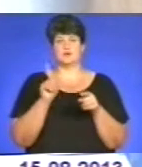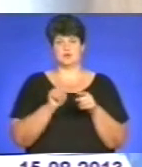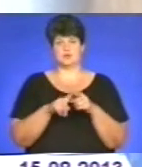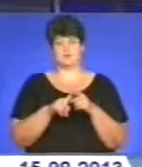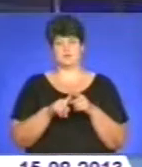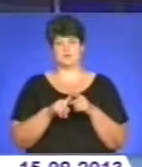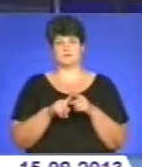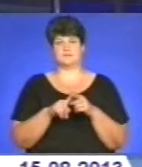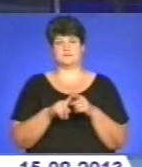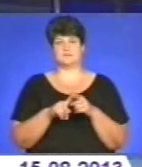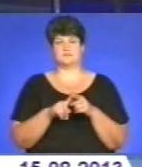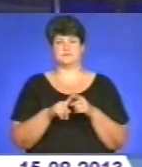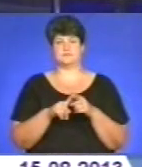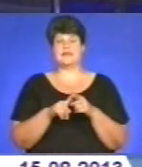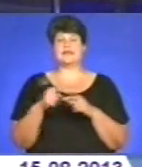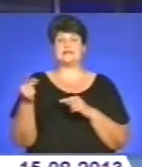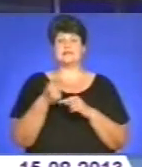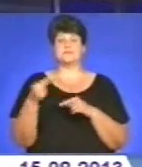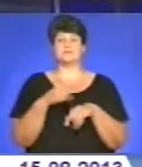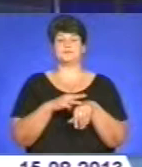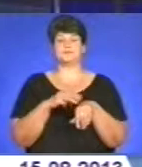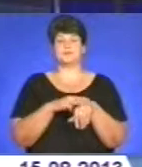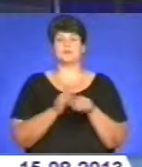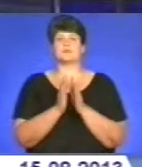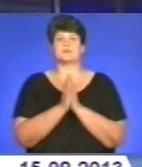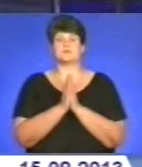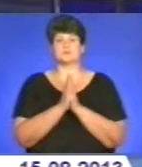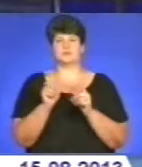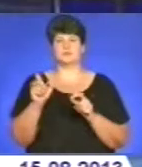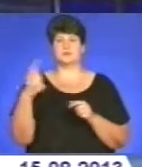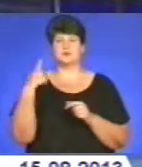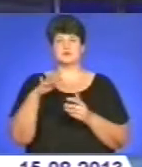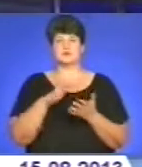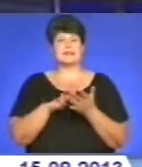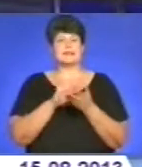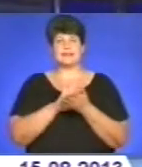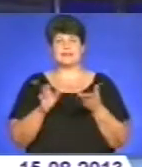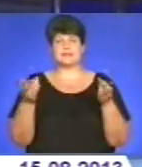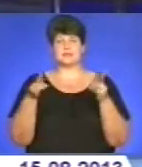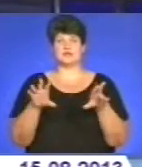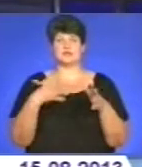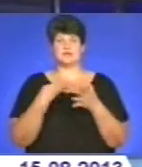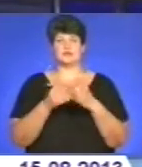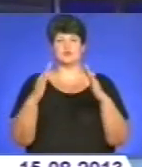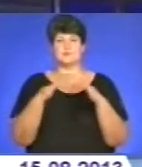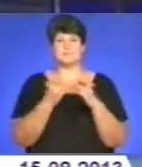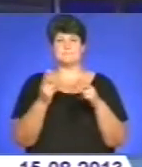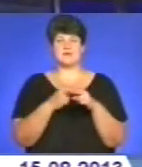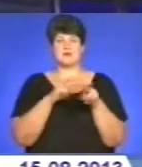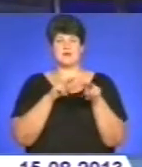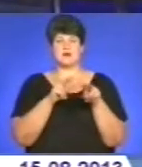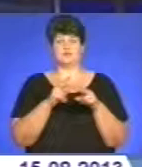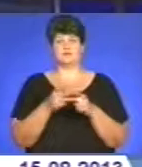злочину. Тернопільські правоохоронці закликають жителів обласного центру не залишати свої домівки без нагляду на